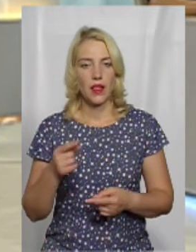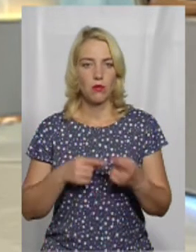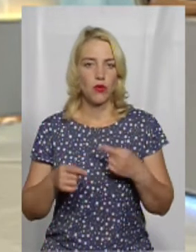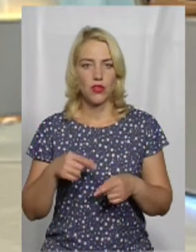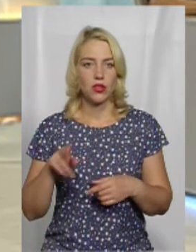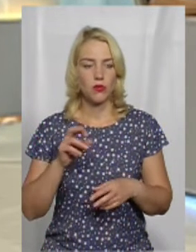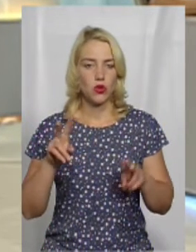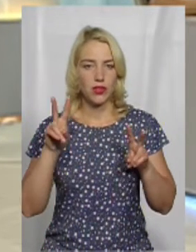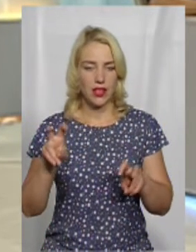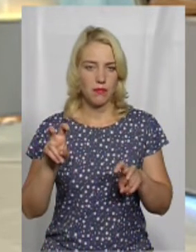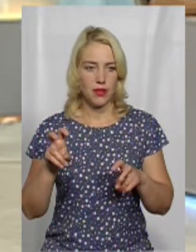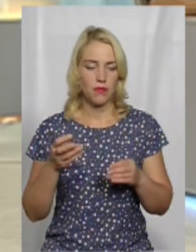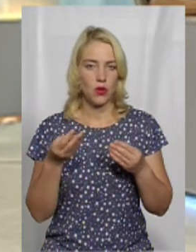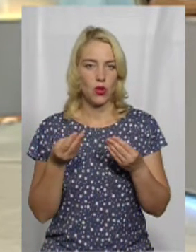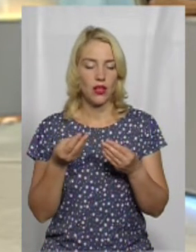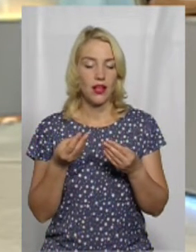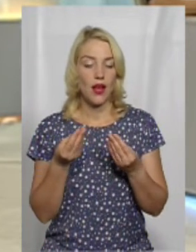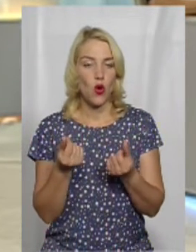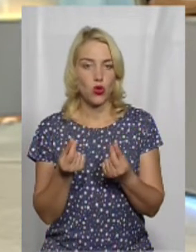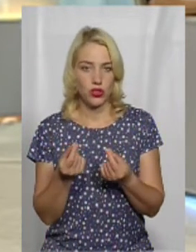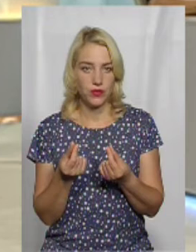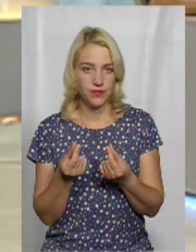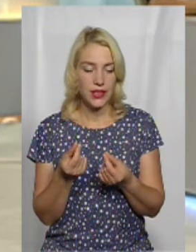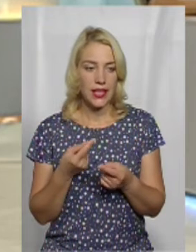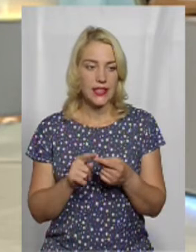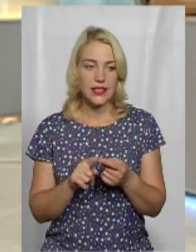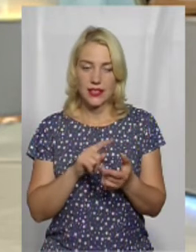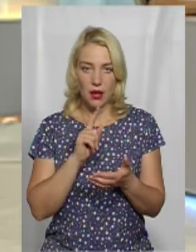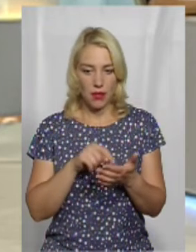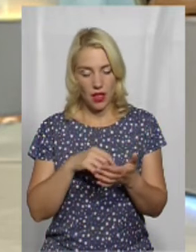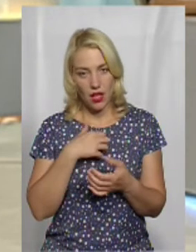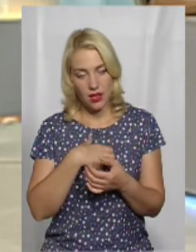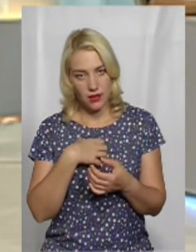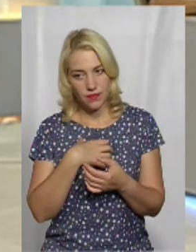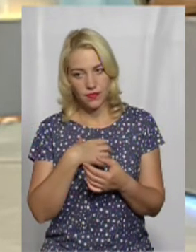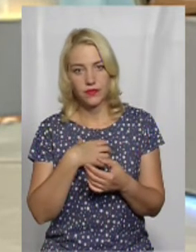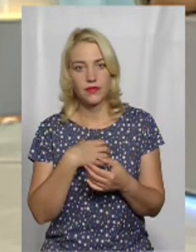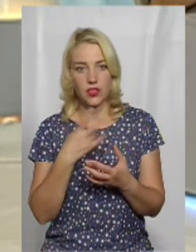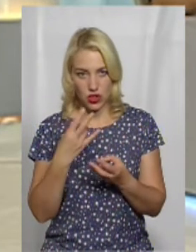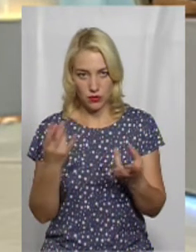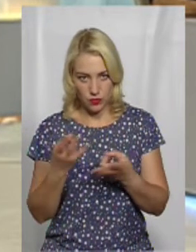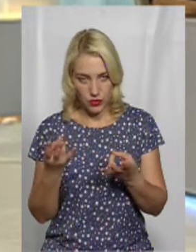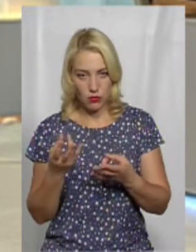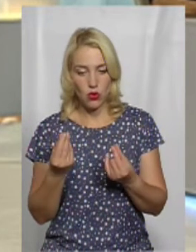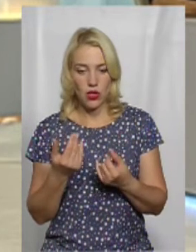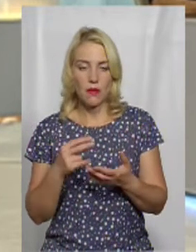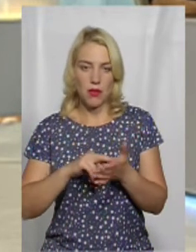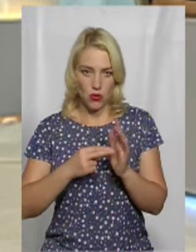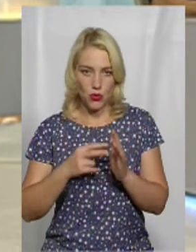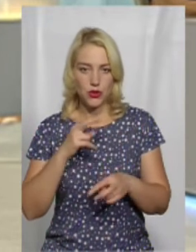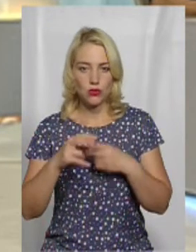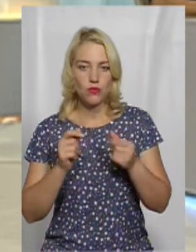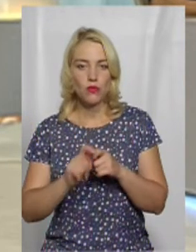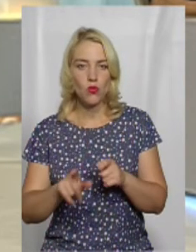Повертаємось до теми грошей. Це питання, воно вже наразі не актуальне, чи все ж таки ви плануєте ще шукати спонсорів,